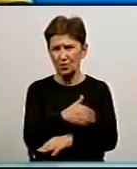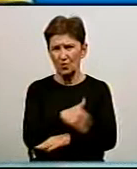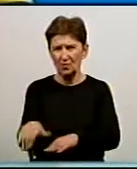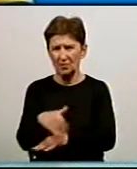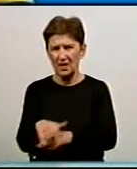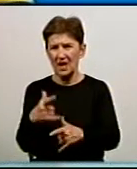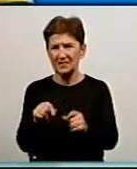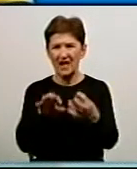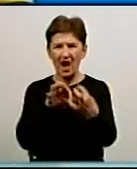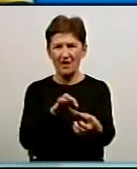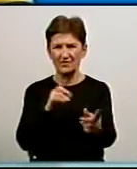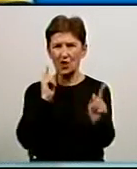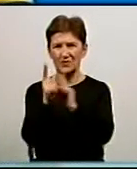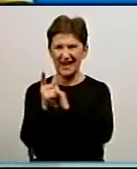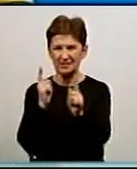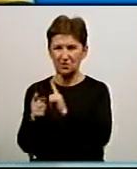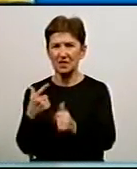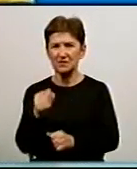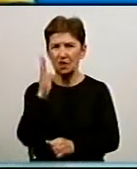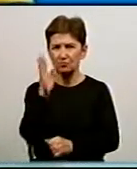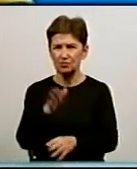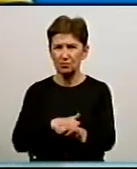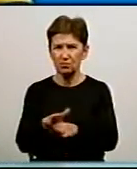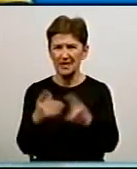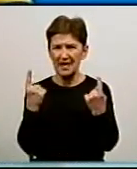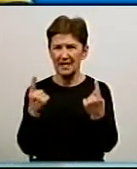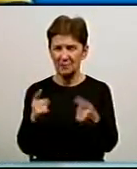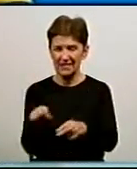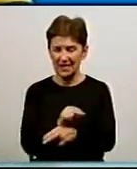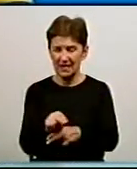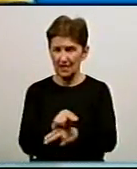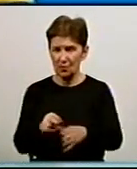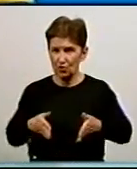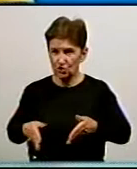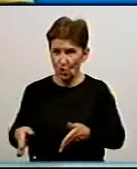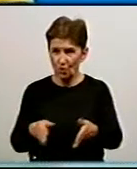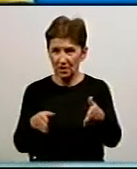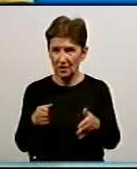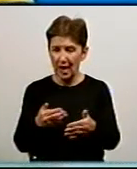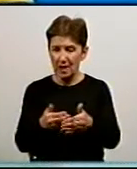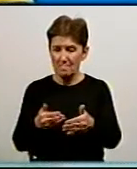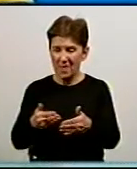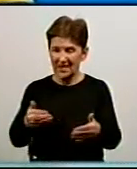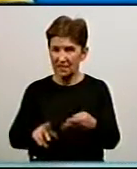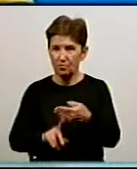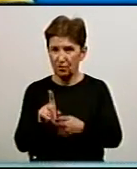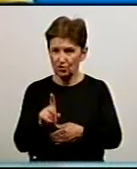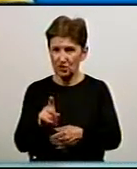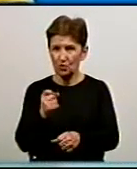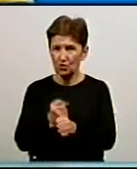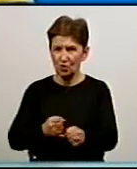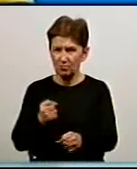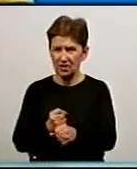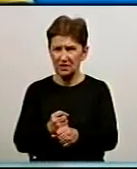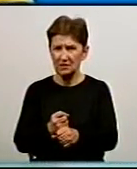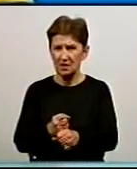автотранспорт, по тих вулицях, де будуть проводитися капітальний ремонт доріг. Як правило, перед початком робіт з підрядною організацією